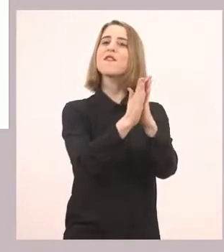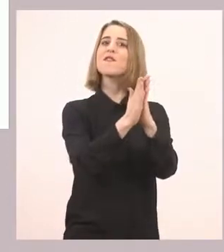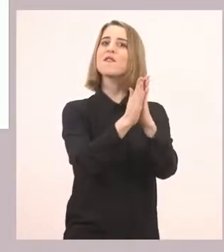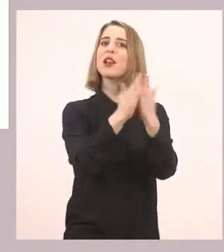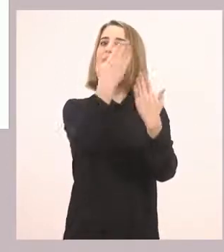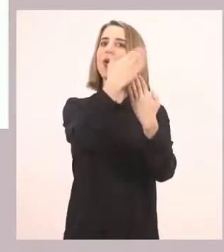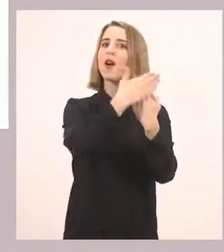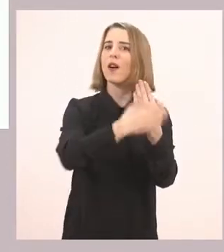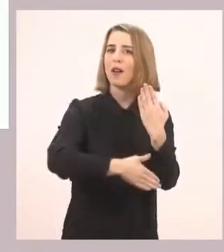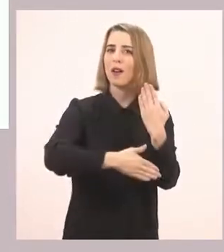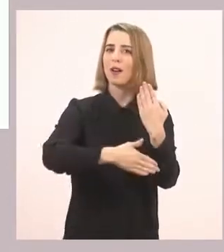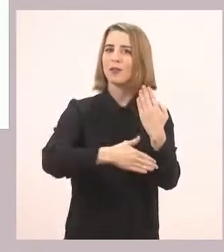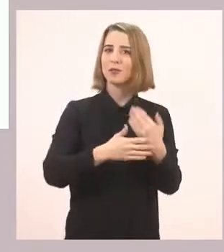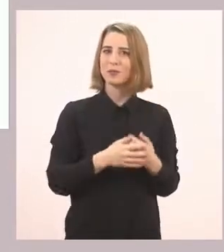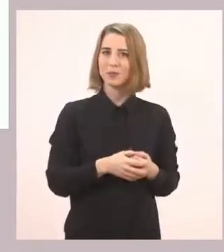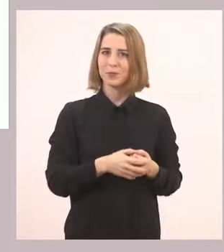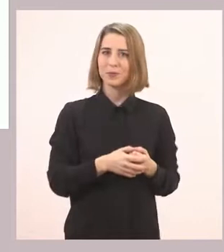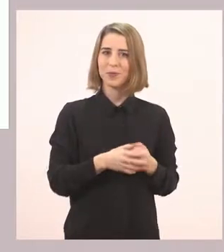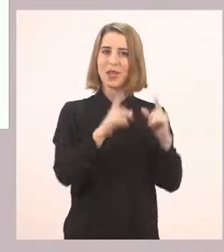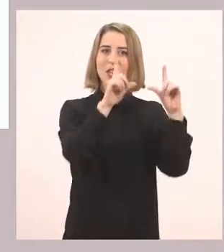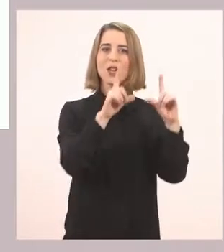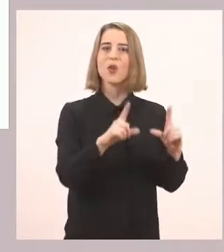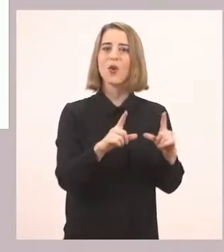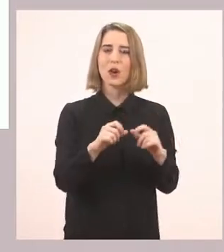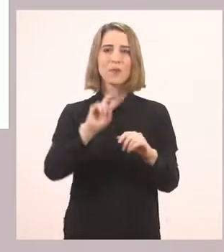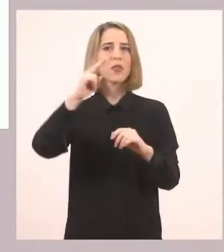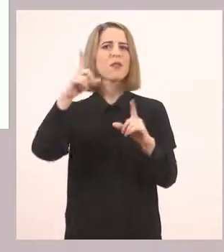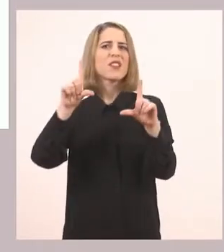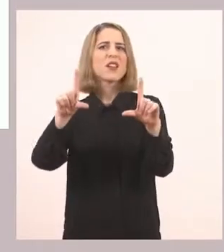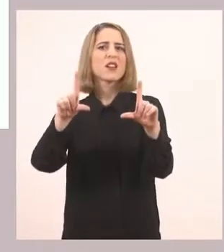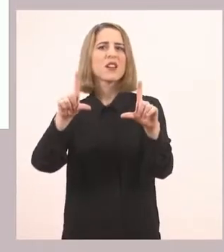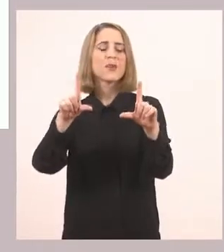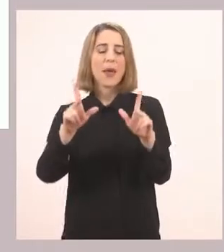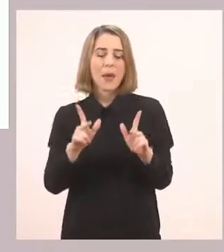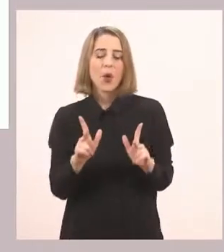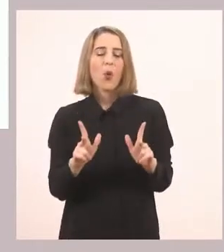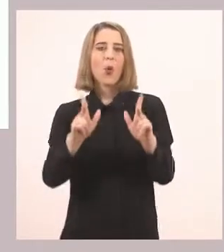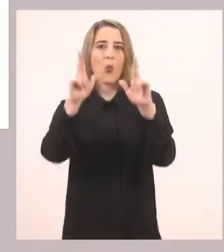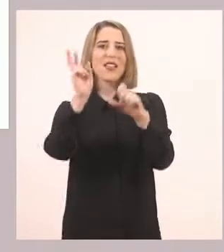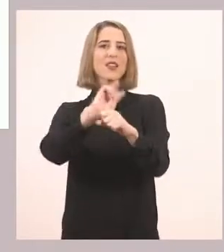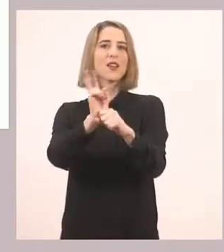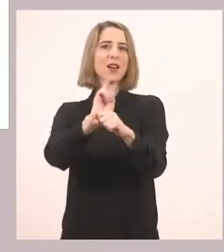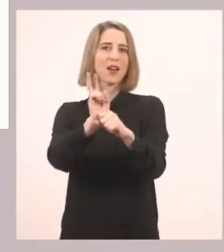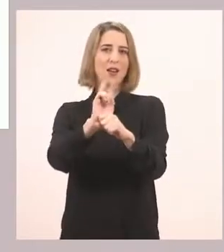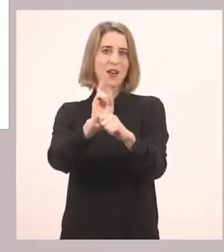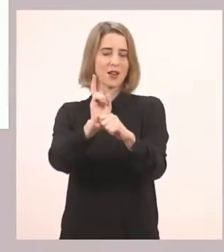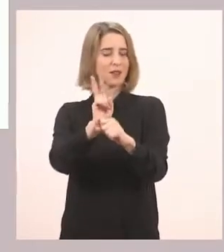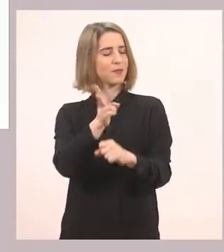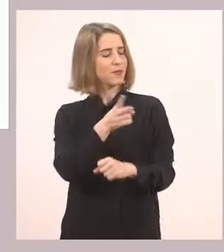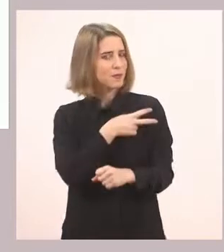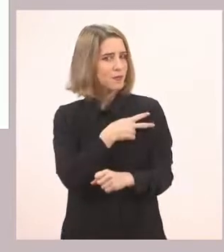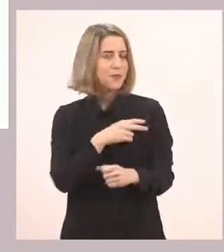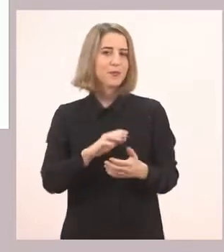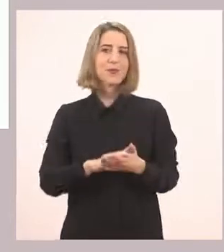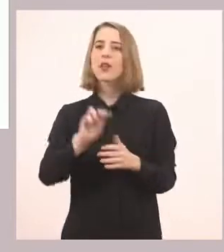οικονομικογραφημένο βιβλίο. Η δεύτερη εικόνα τι είναι. Είναι ένα κομμάτι από έναν χάρτη. Πολύ ωραία.